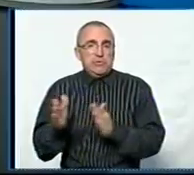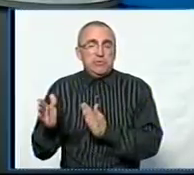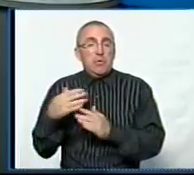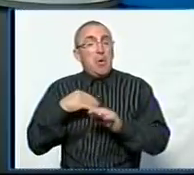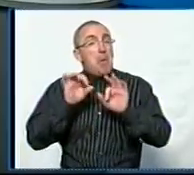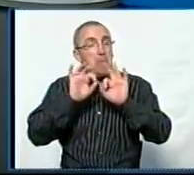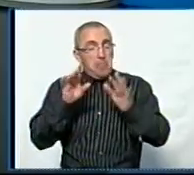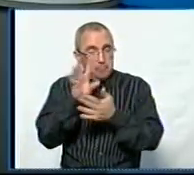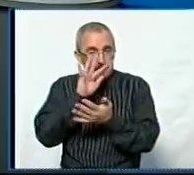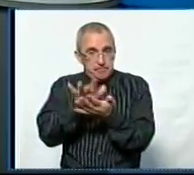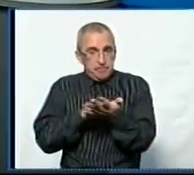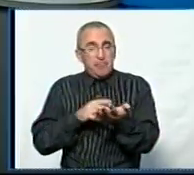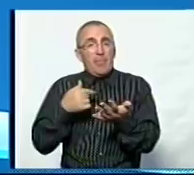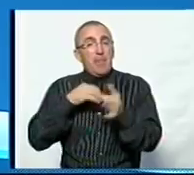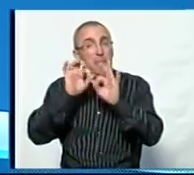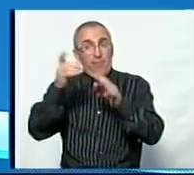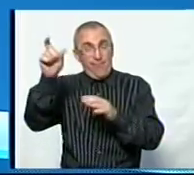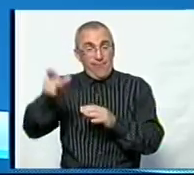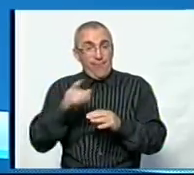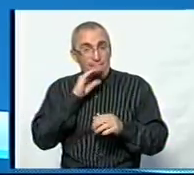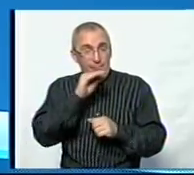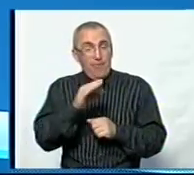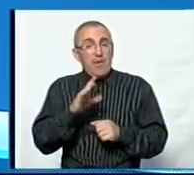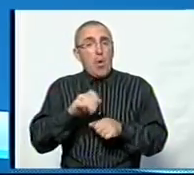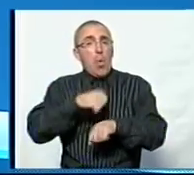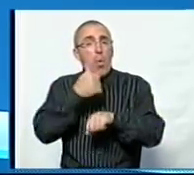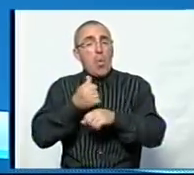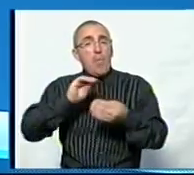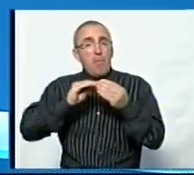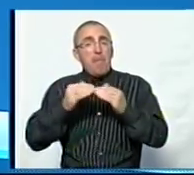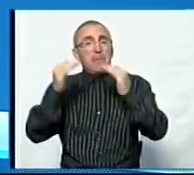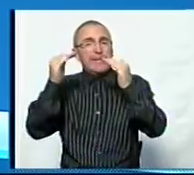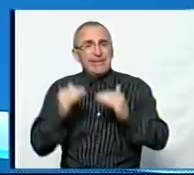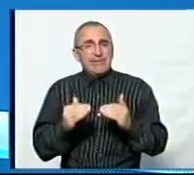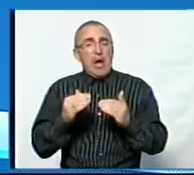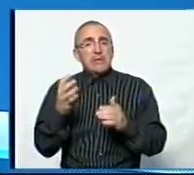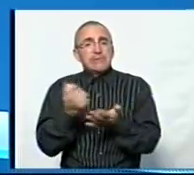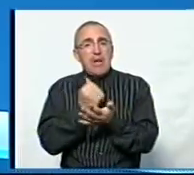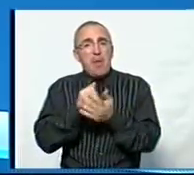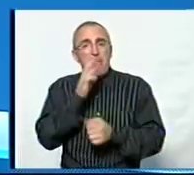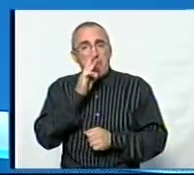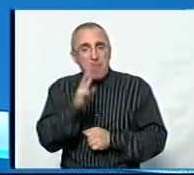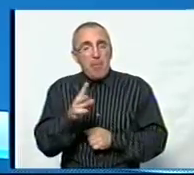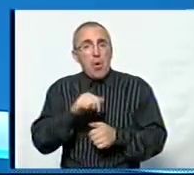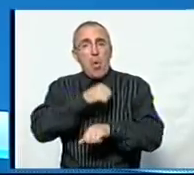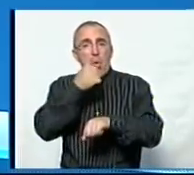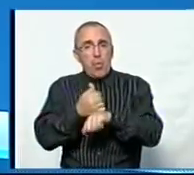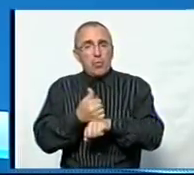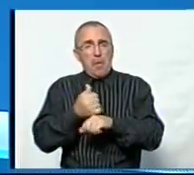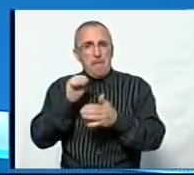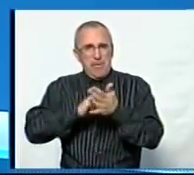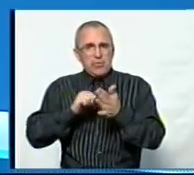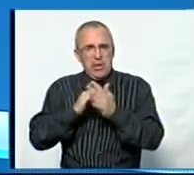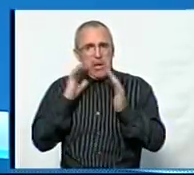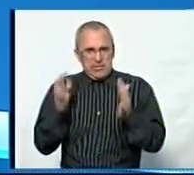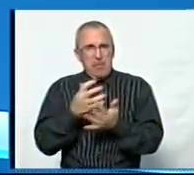зазначу, цитуючи вас, що головною проблемою є низька заробітна плата. Ця головна причина зберігається і